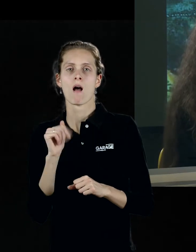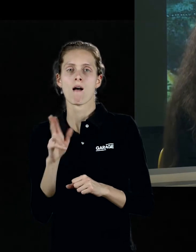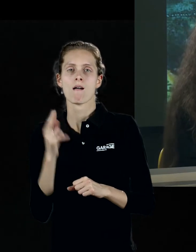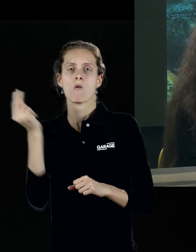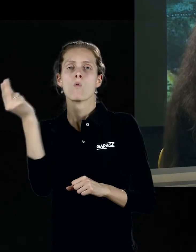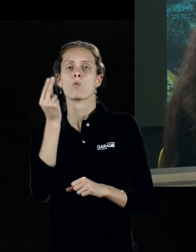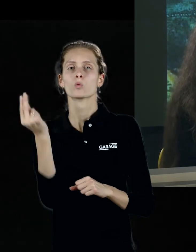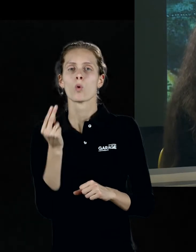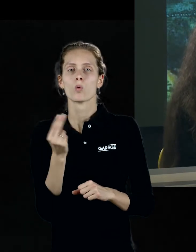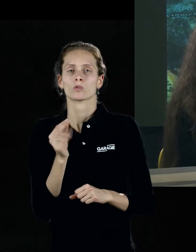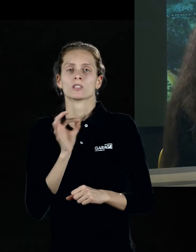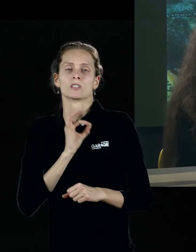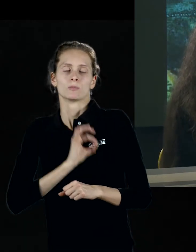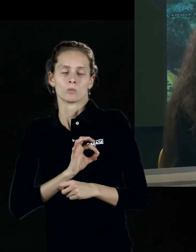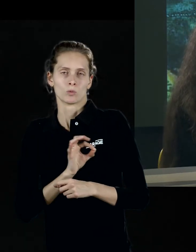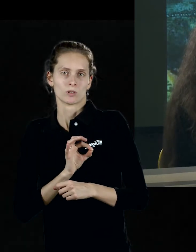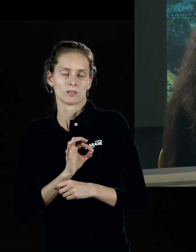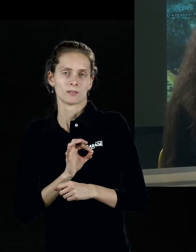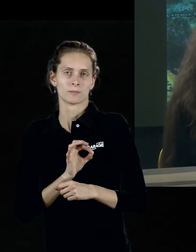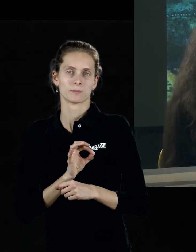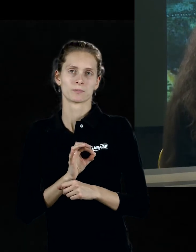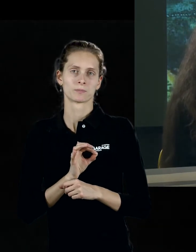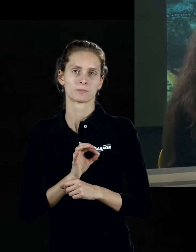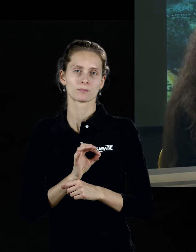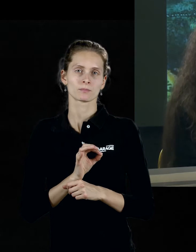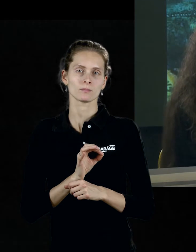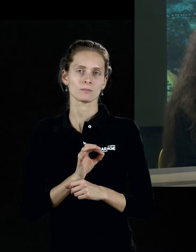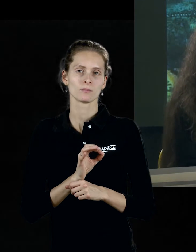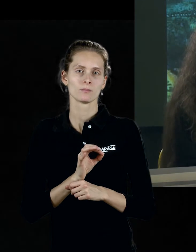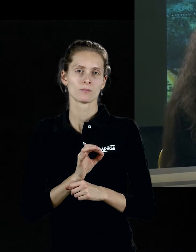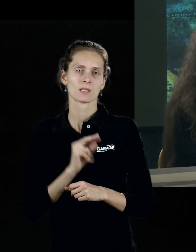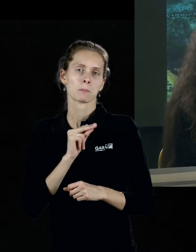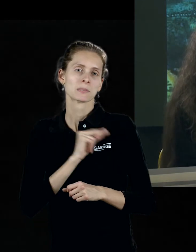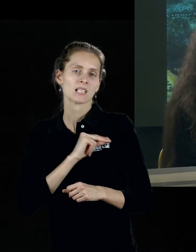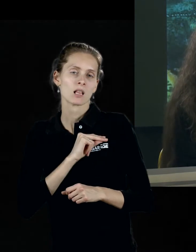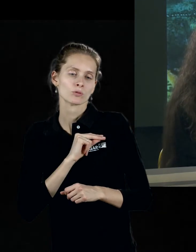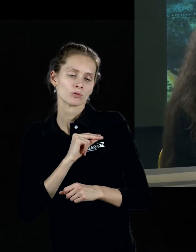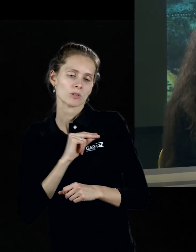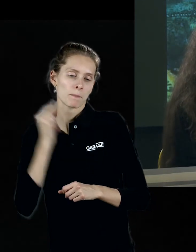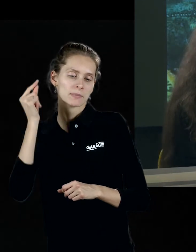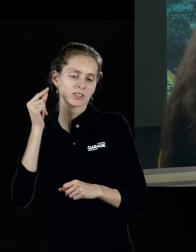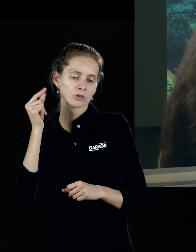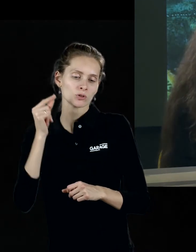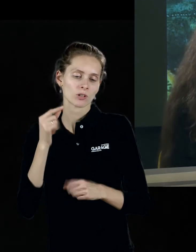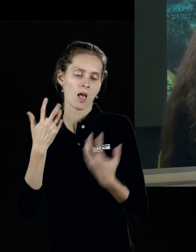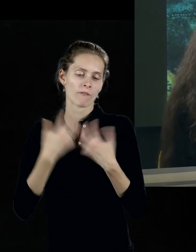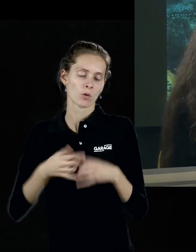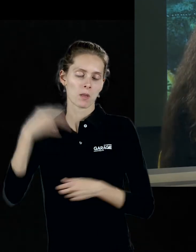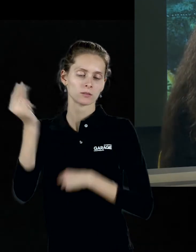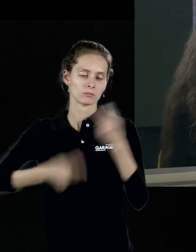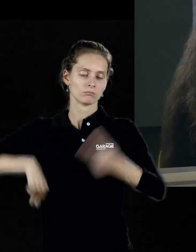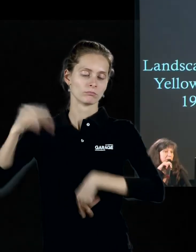а как художник, использующий некий психический автоматизм, как он говорил, психический ландшафт.